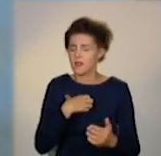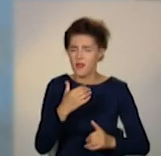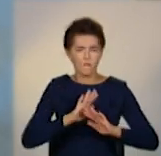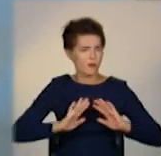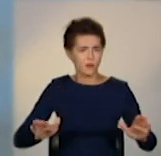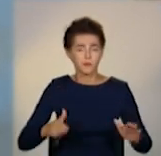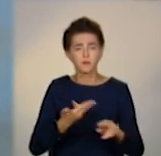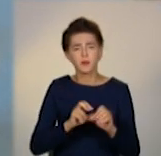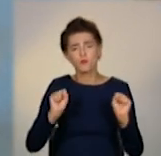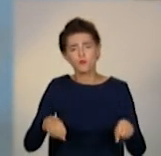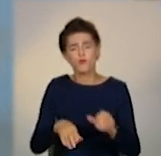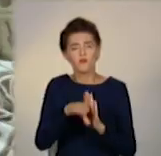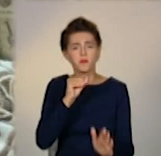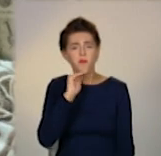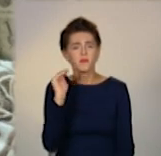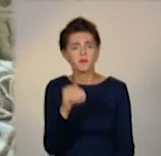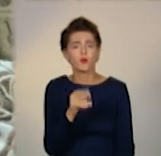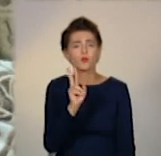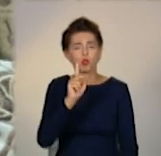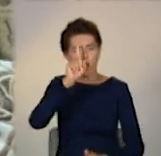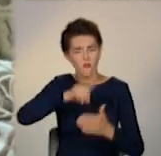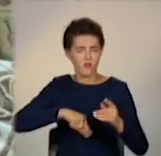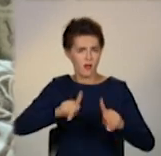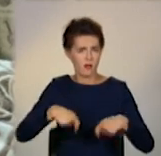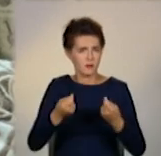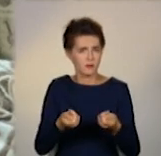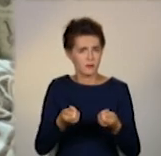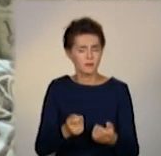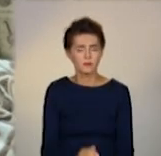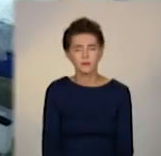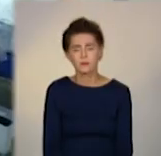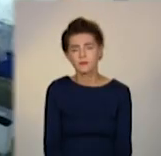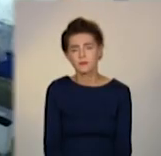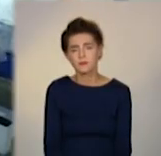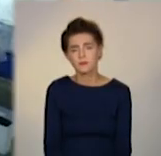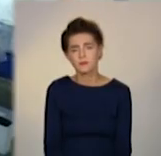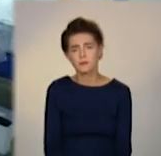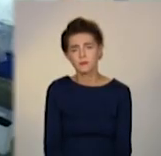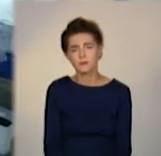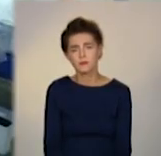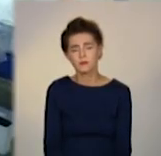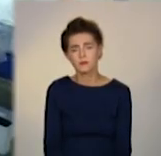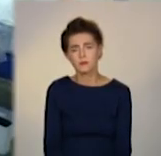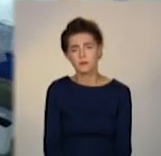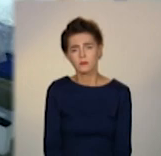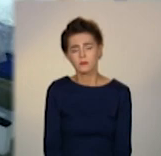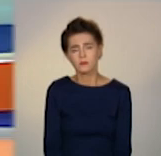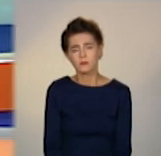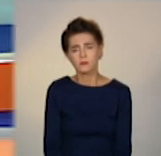обрати спеціаліста, якому дійсно довіряєш. Валерія Семінчихіна, Володимир Базоблюков, телеканал Донбас.